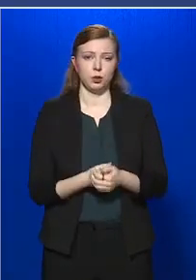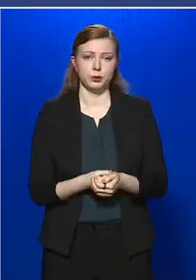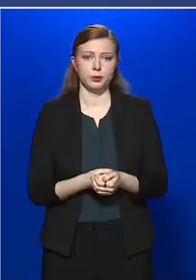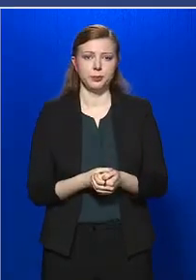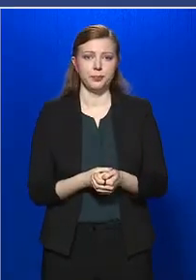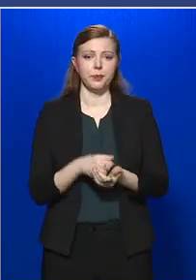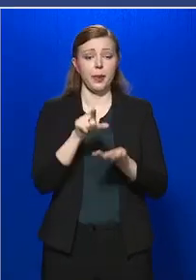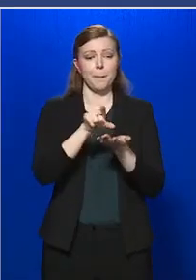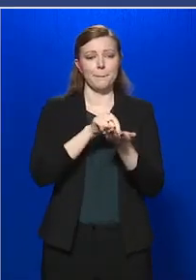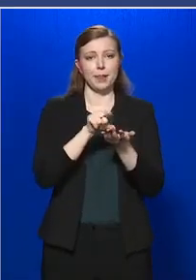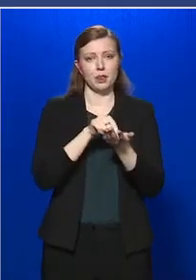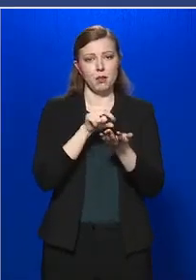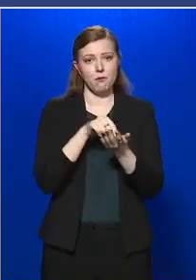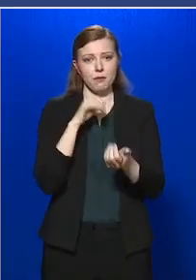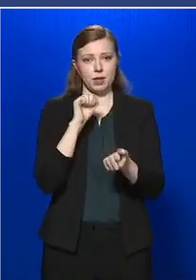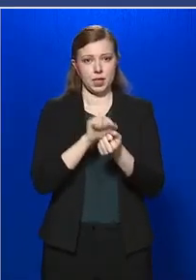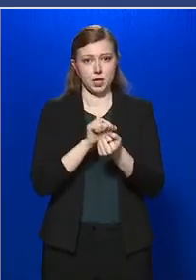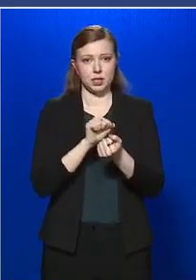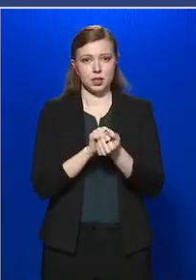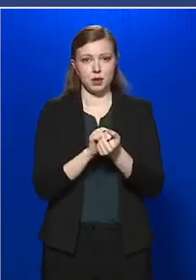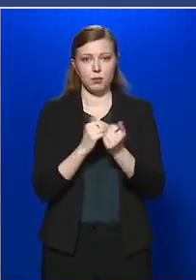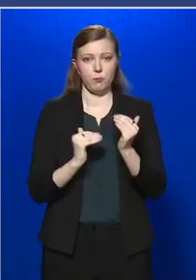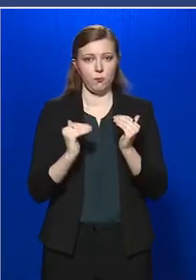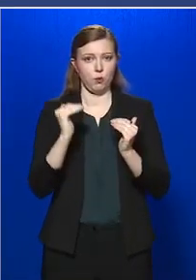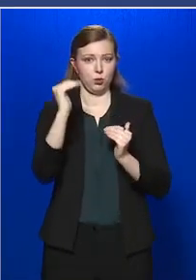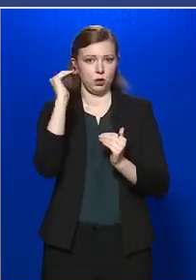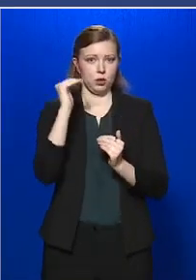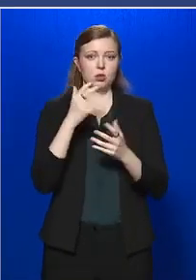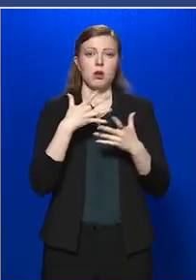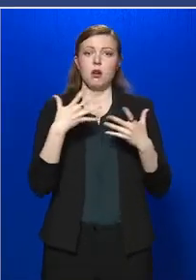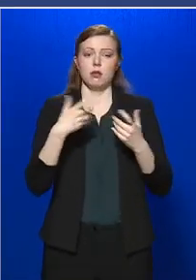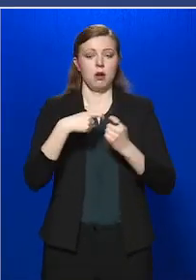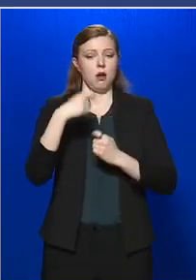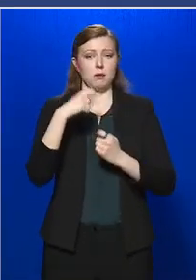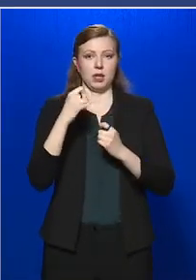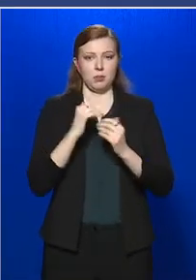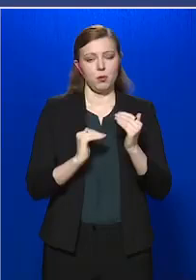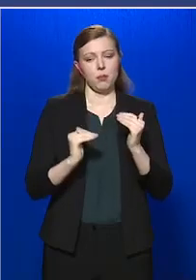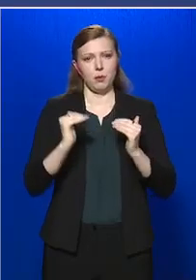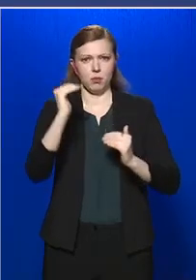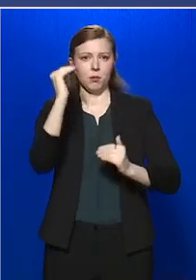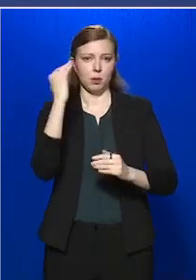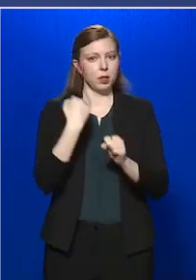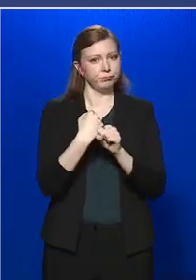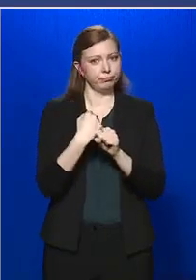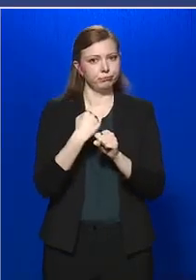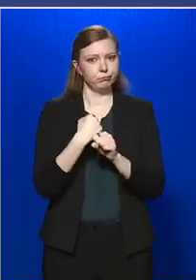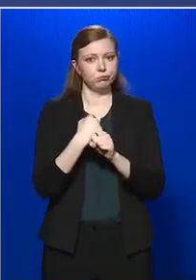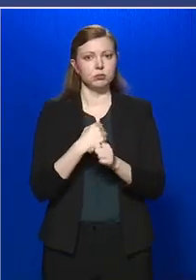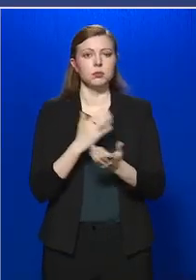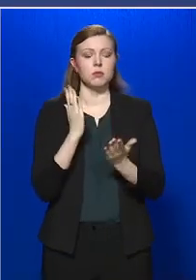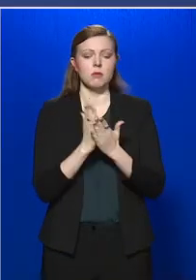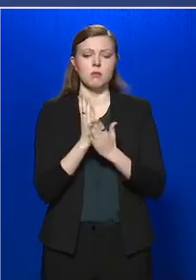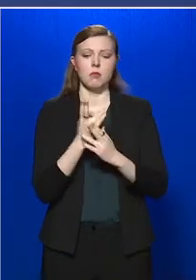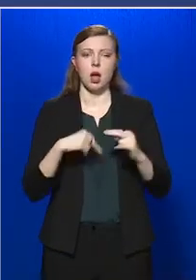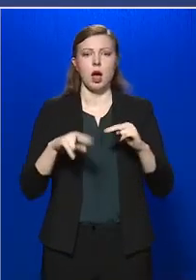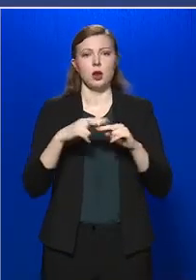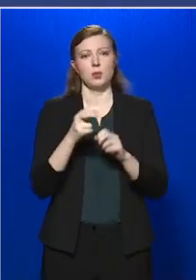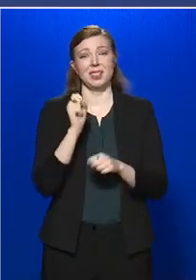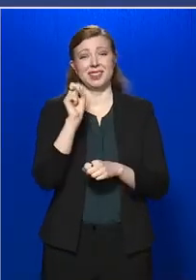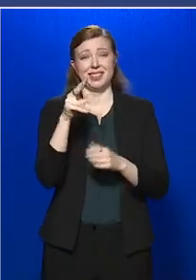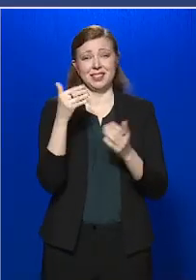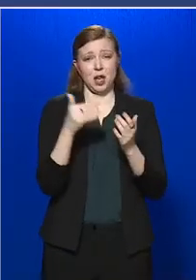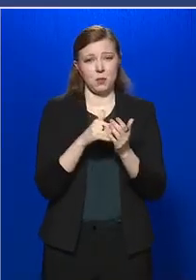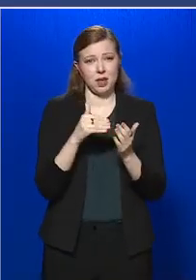mintavételek száma fokozatosan és nagy mértékben emelkedik, hiszen már több mint 13